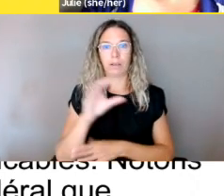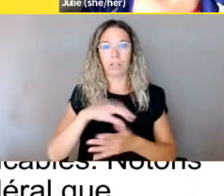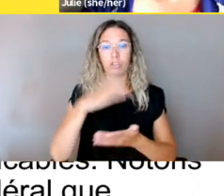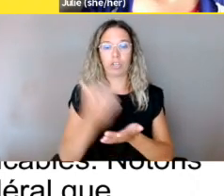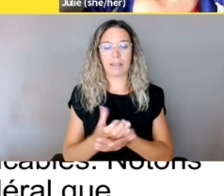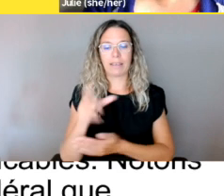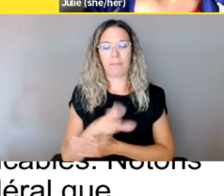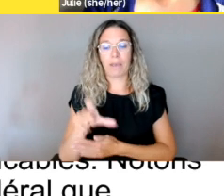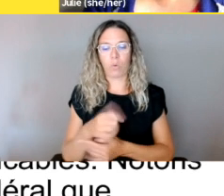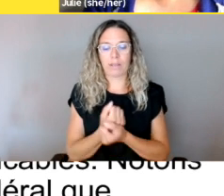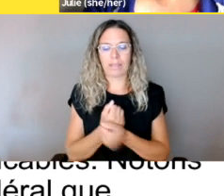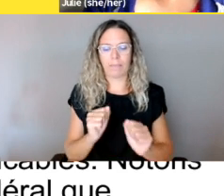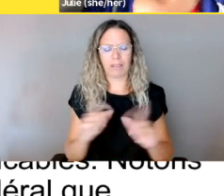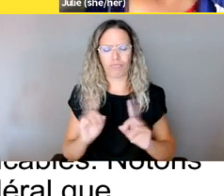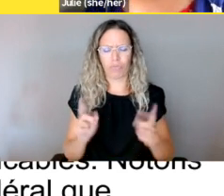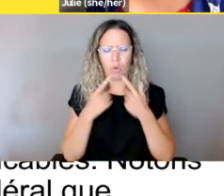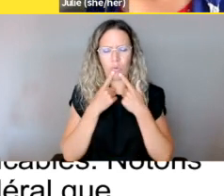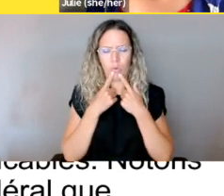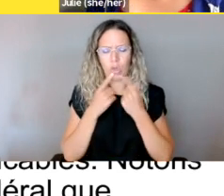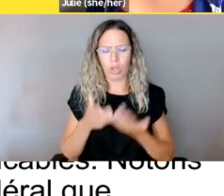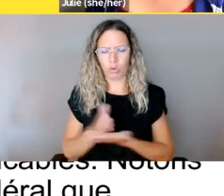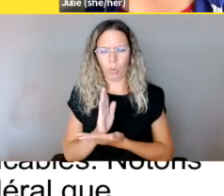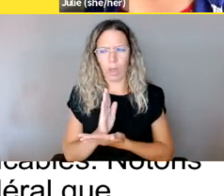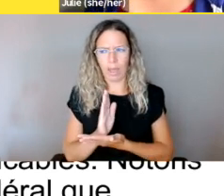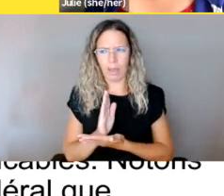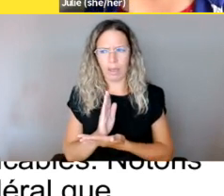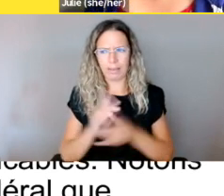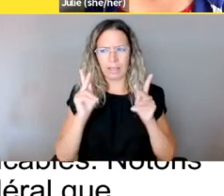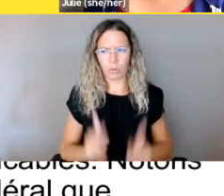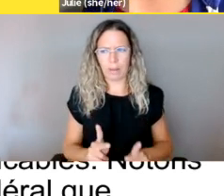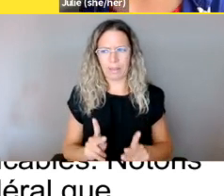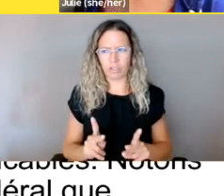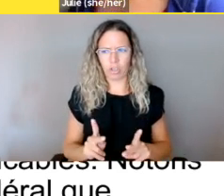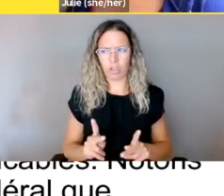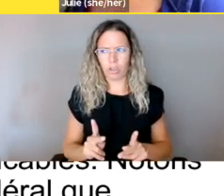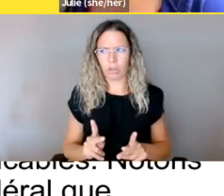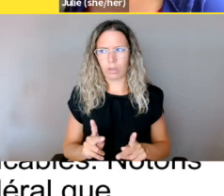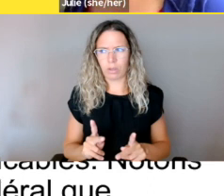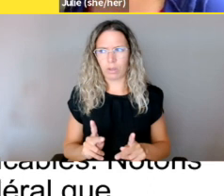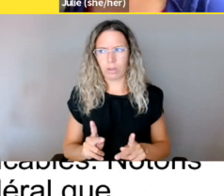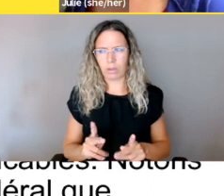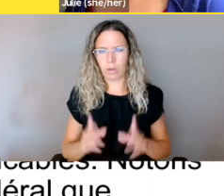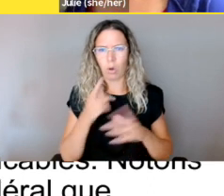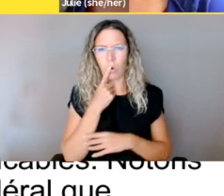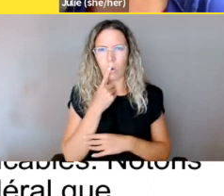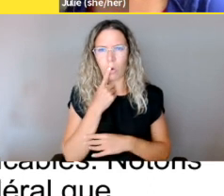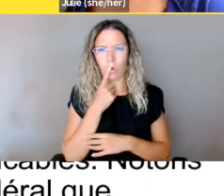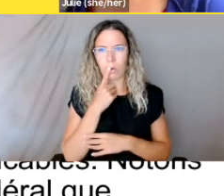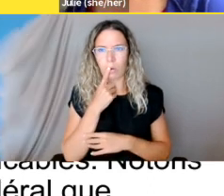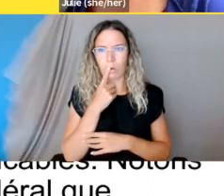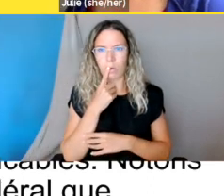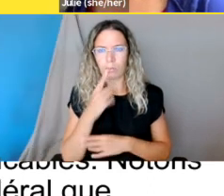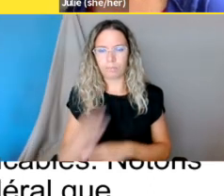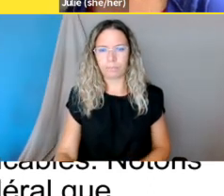libertés, donc des droits de la personne. Oh, j'ai un blanc de